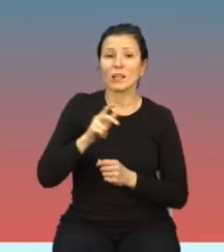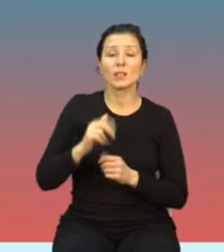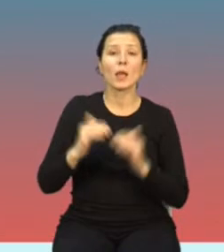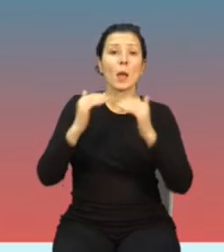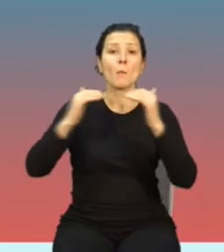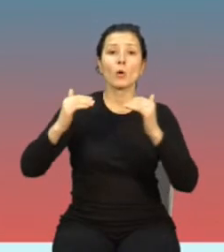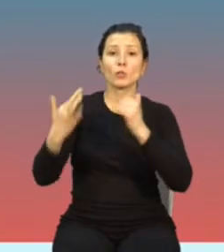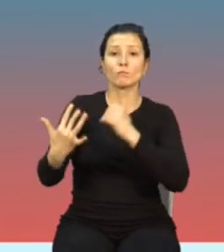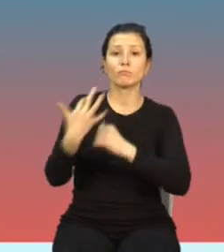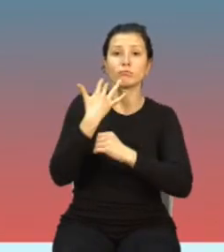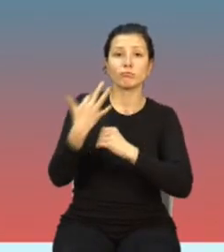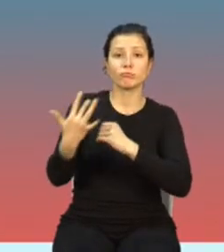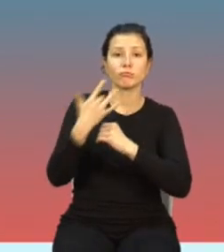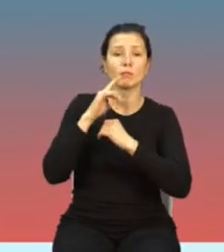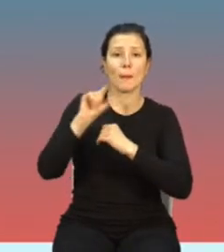emisji.